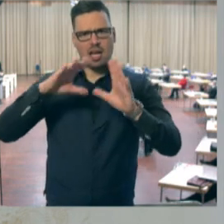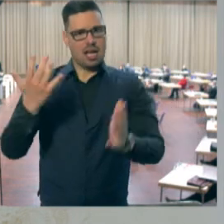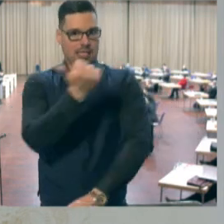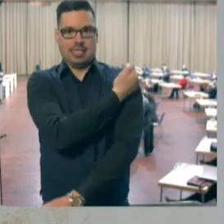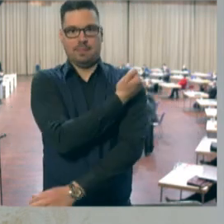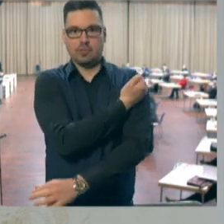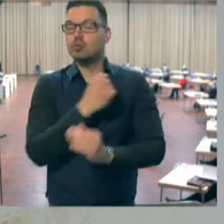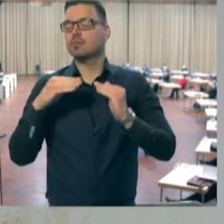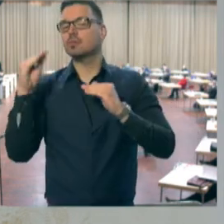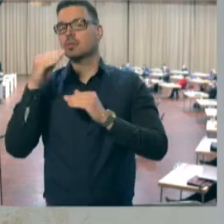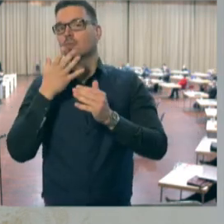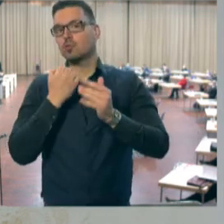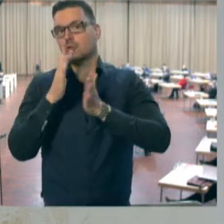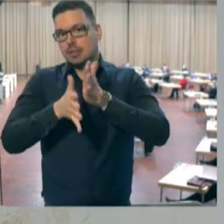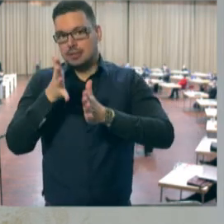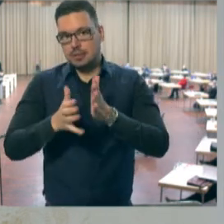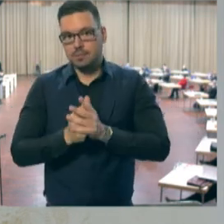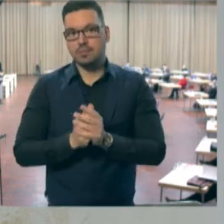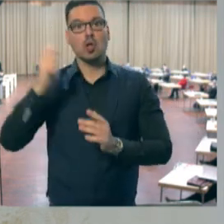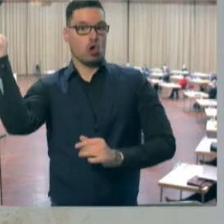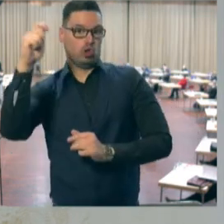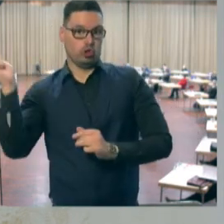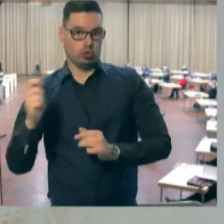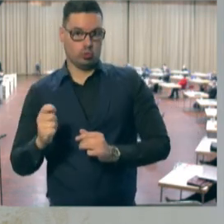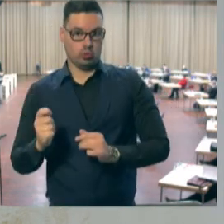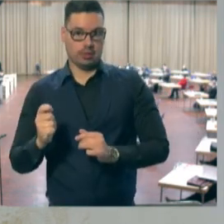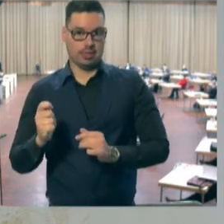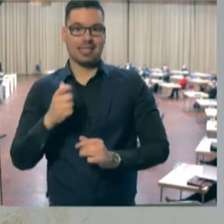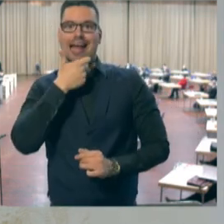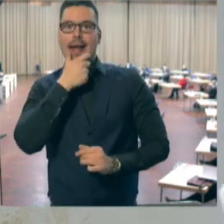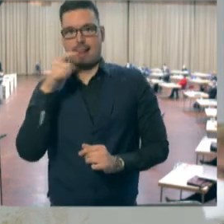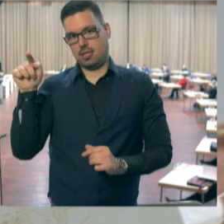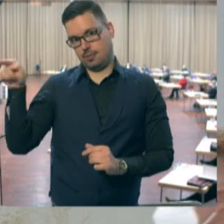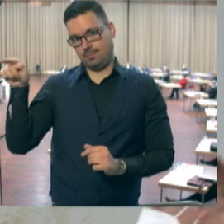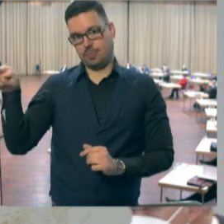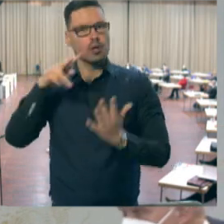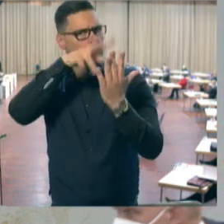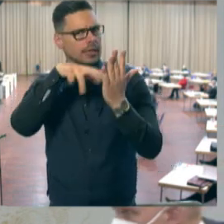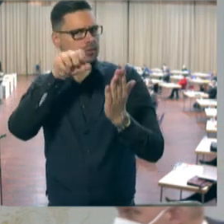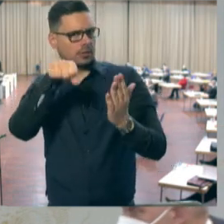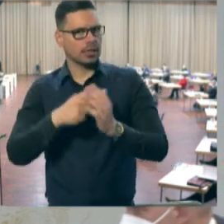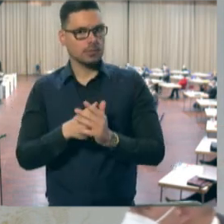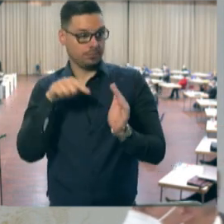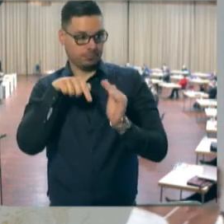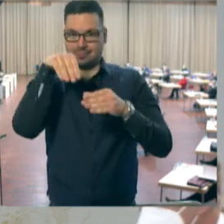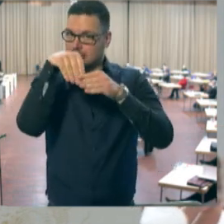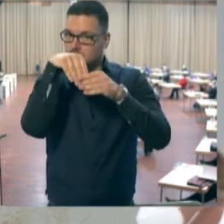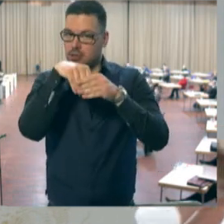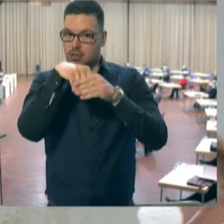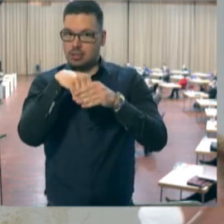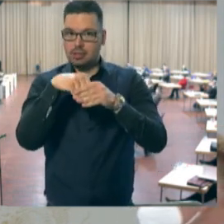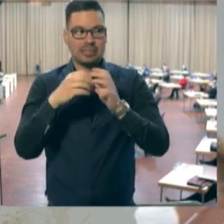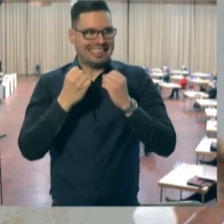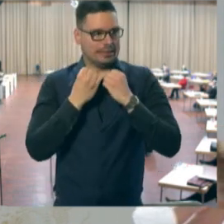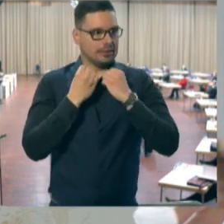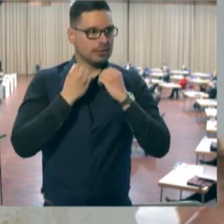noch hinzufügen darf. Hier zitiere ich eine Studie der Universität Cambridge, die ja auch nachlesbar ist und da heißt es und da ist das alles klar